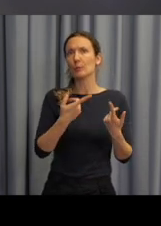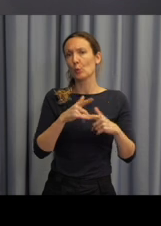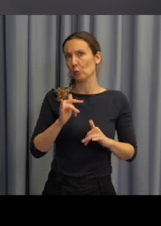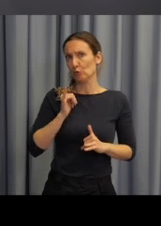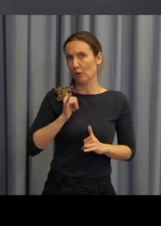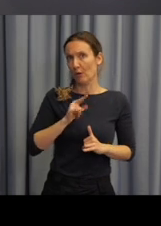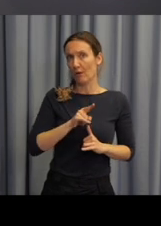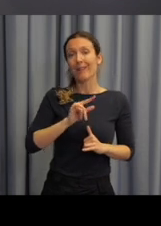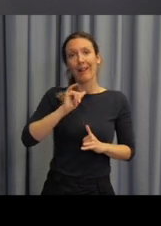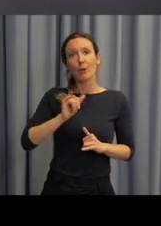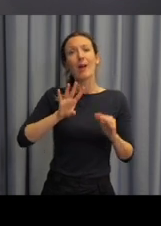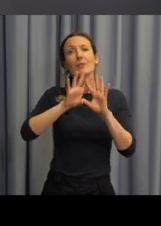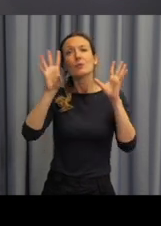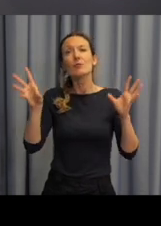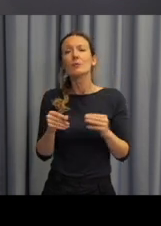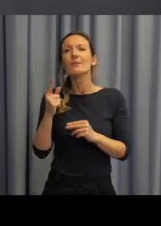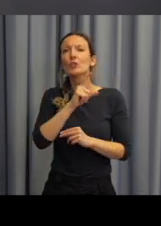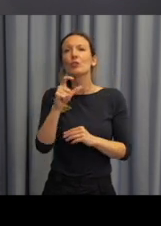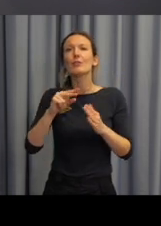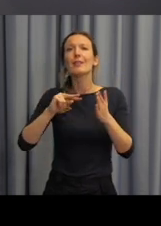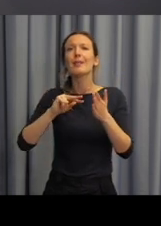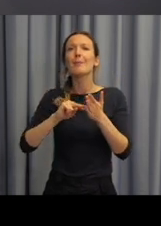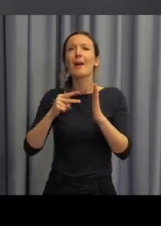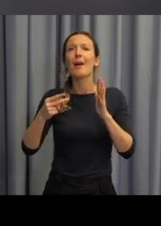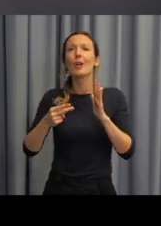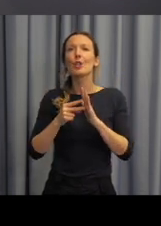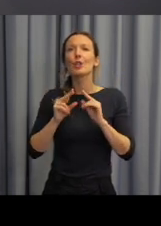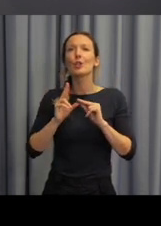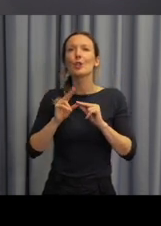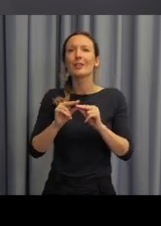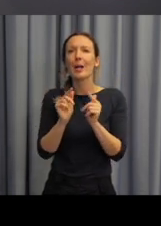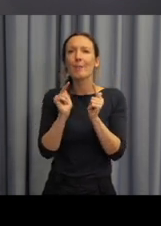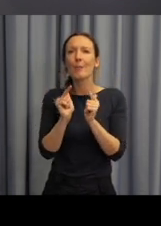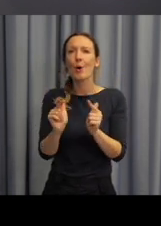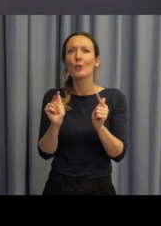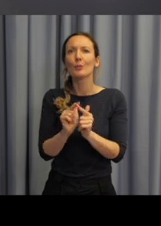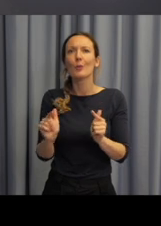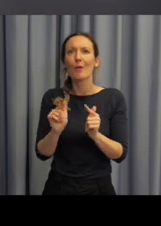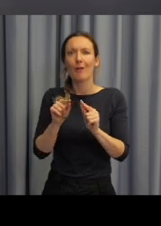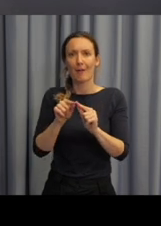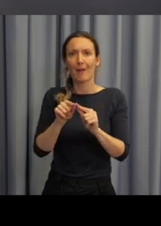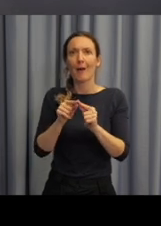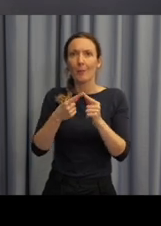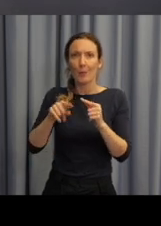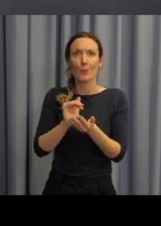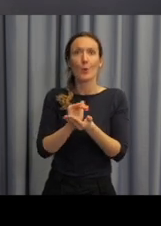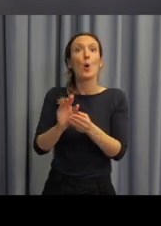celý materiál se jmenuje metodická podpora pro učitele. A na učitele jsme kladli opravdu velký důraz.